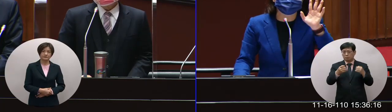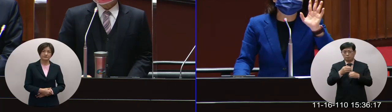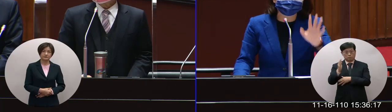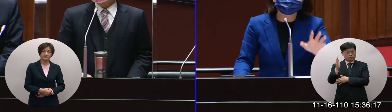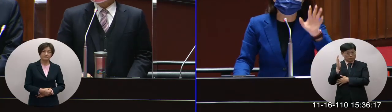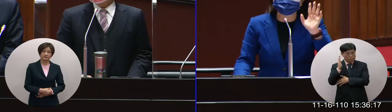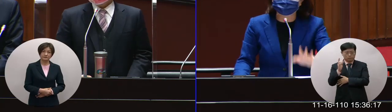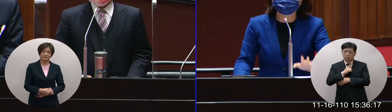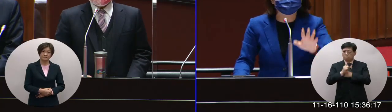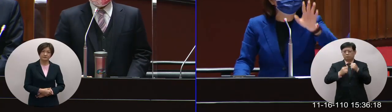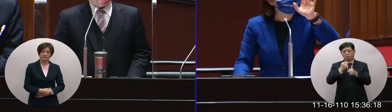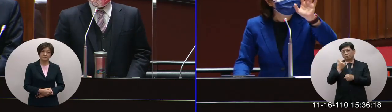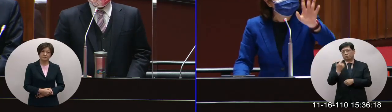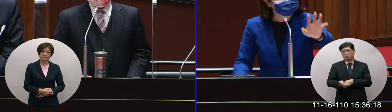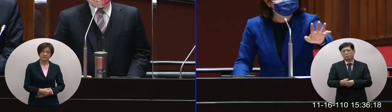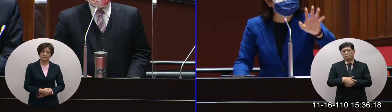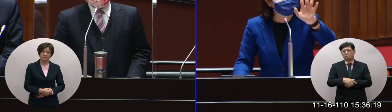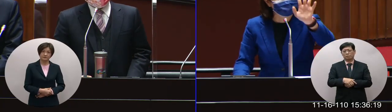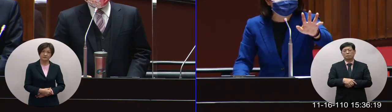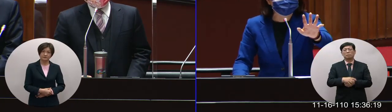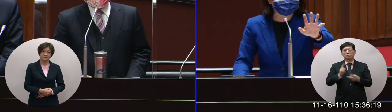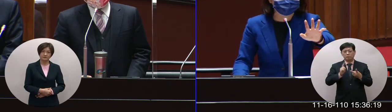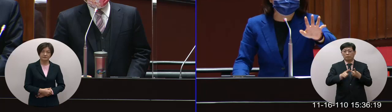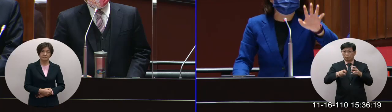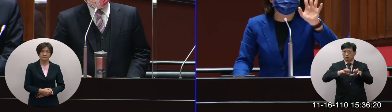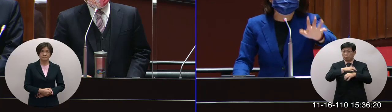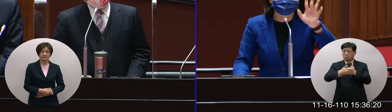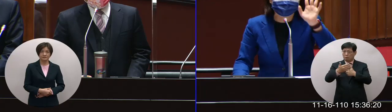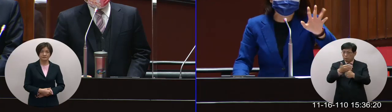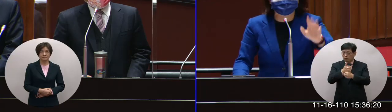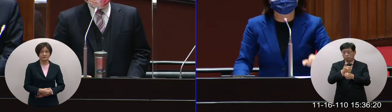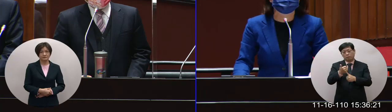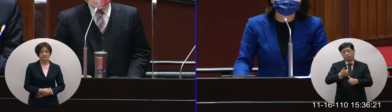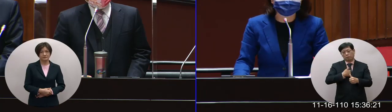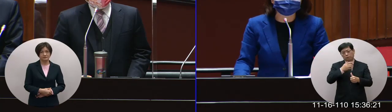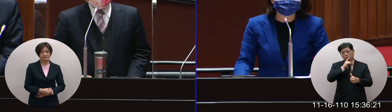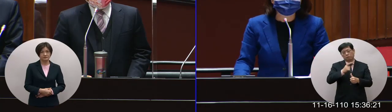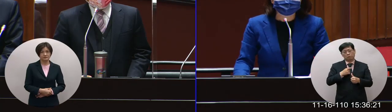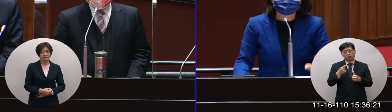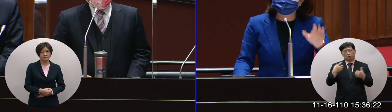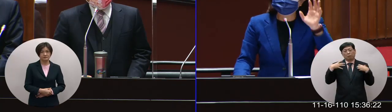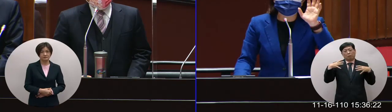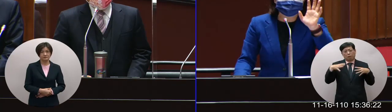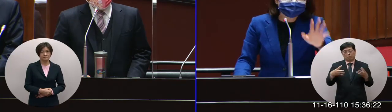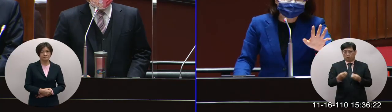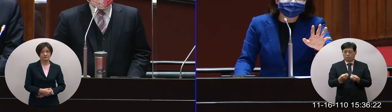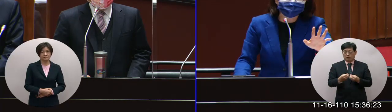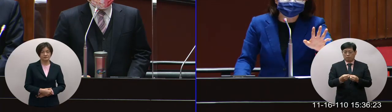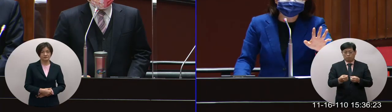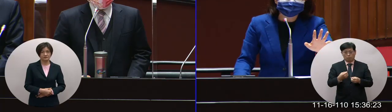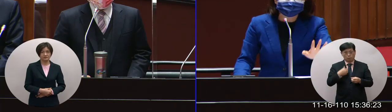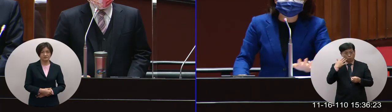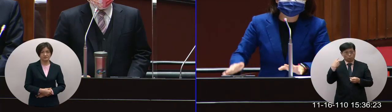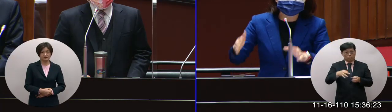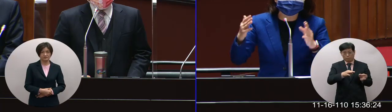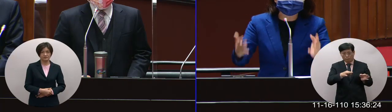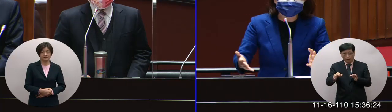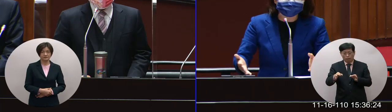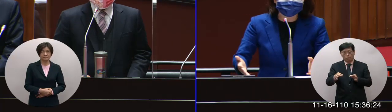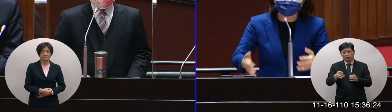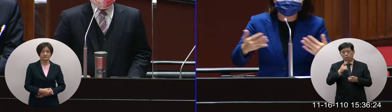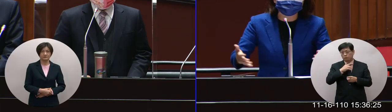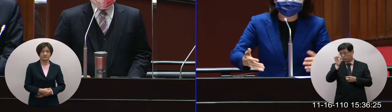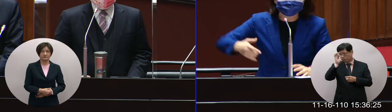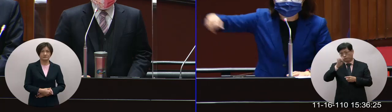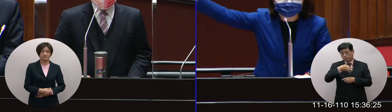政府動作太慢還有我們的環保署實在是太沒有肩膀這件事情我們再不做你只是繳